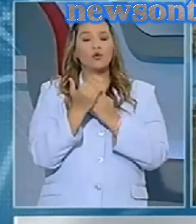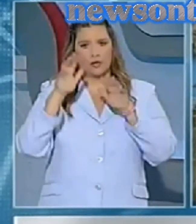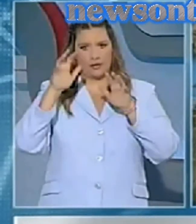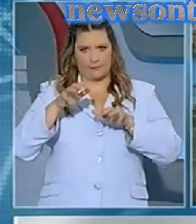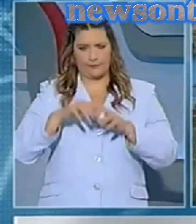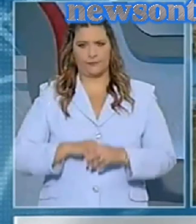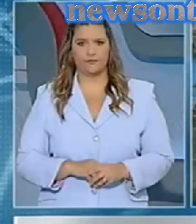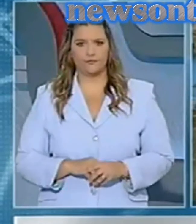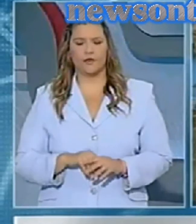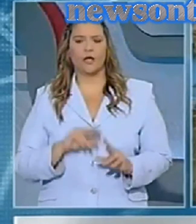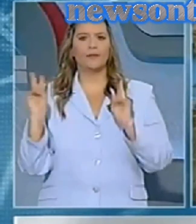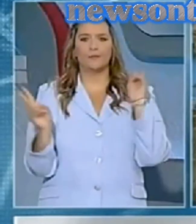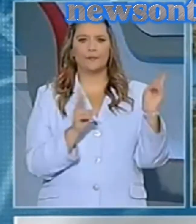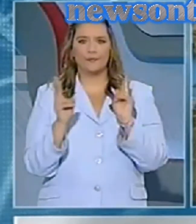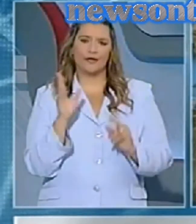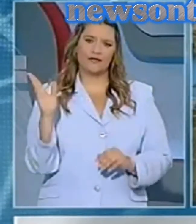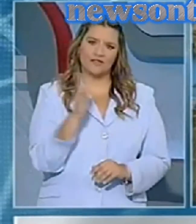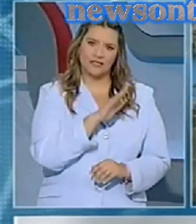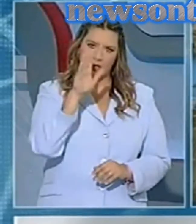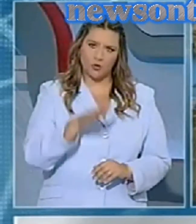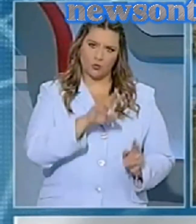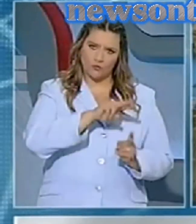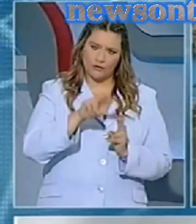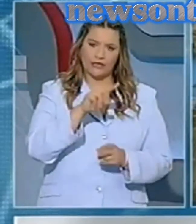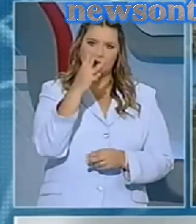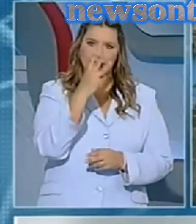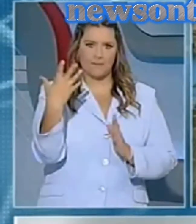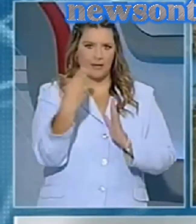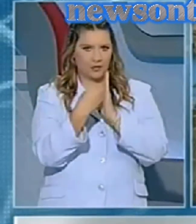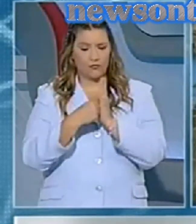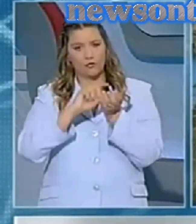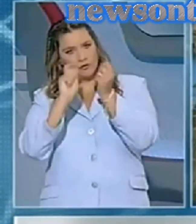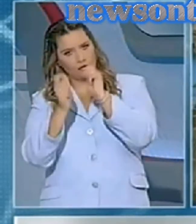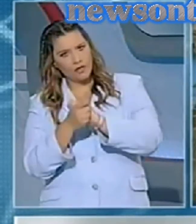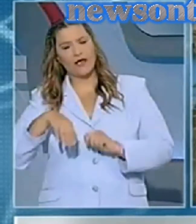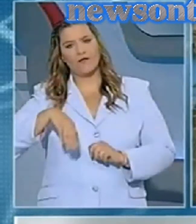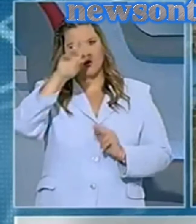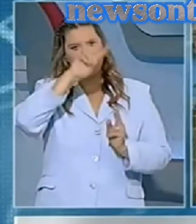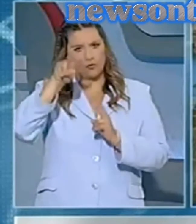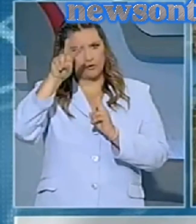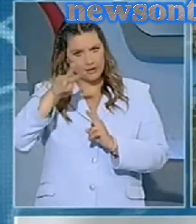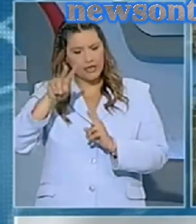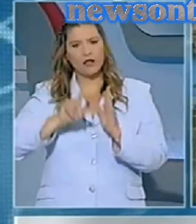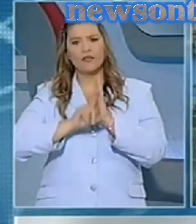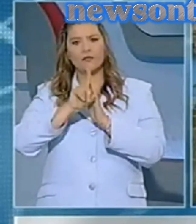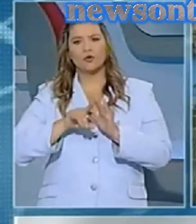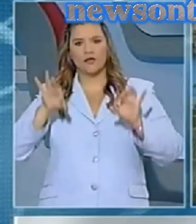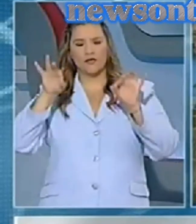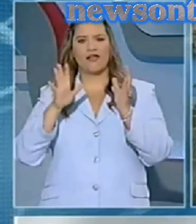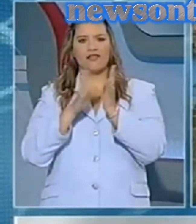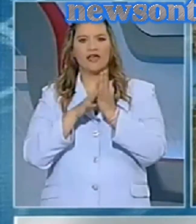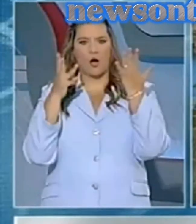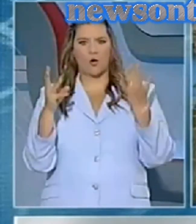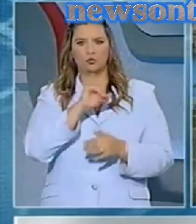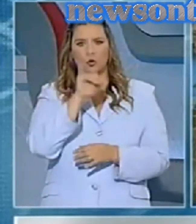για λίγο μόνο το πρωί. Δυτικούς, νότιο-δυτικούς ανέμους 3 με 5 μποφόρ που θα γυρίσουν σε δυτικούς-βόρειο-δυτικούς με την ίδια ένταση, με